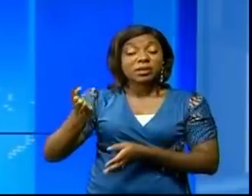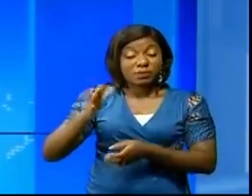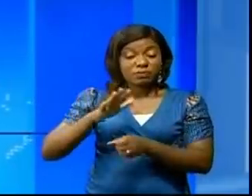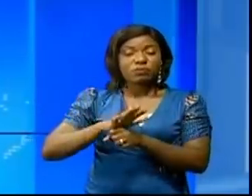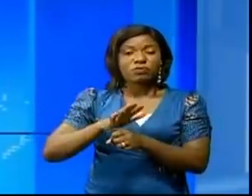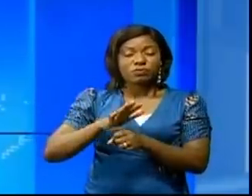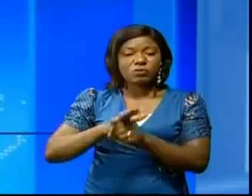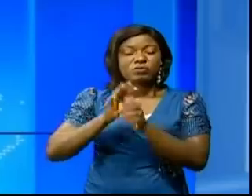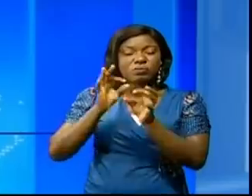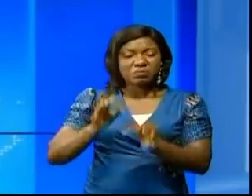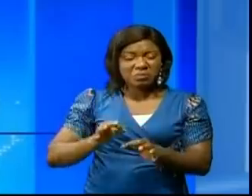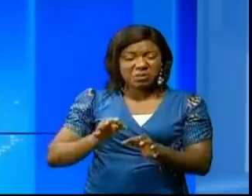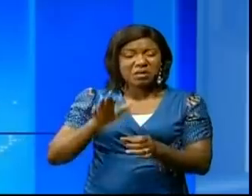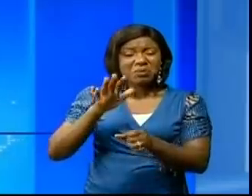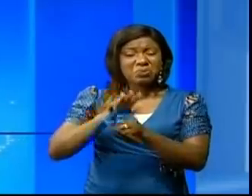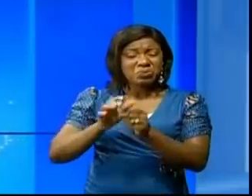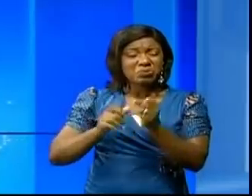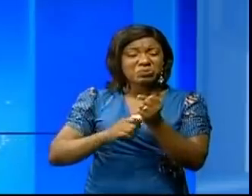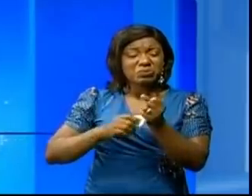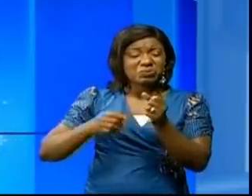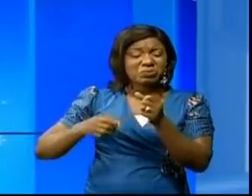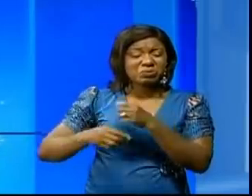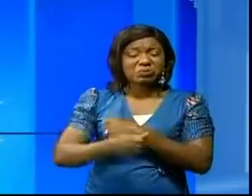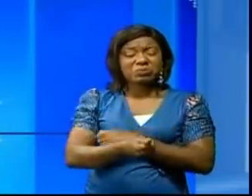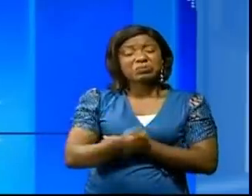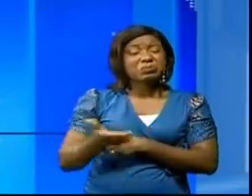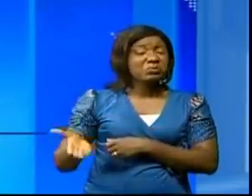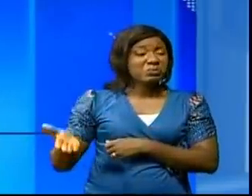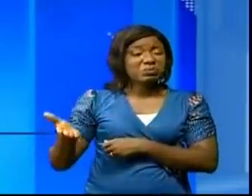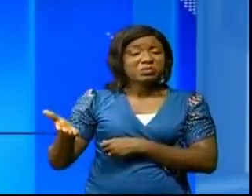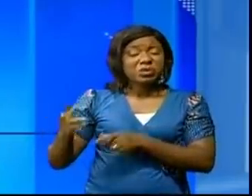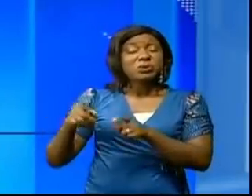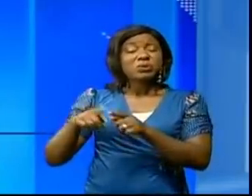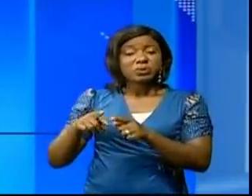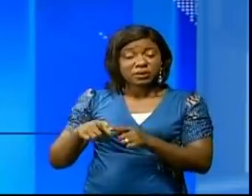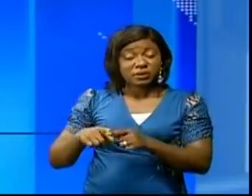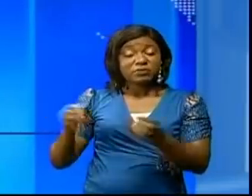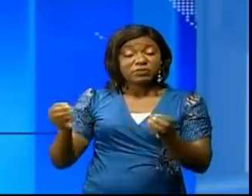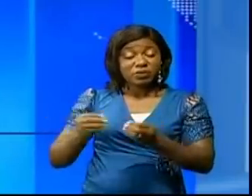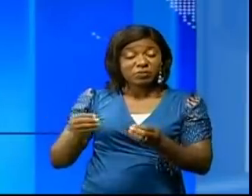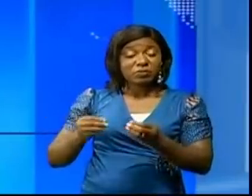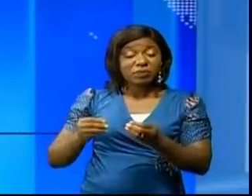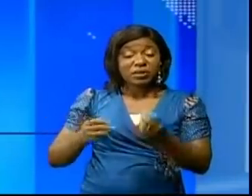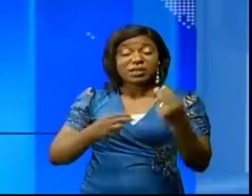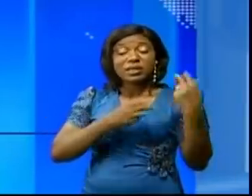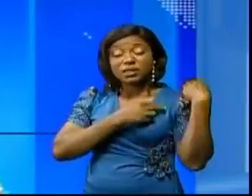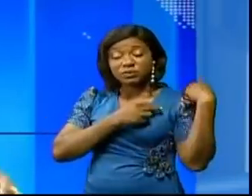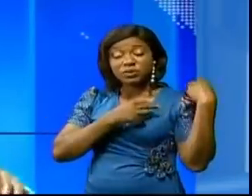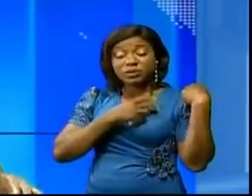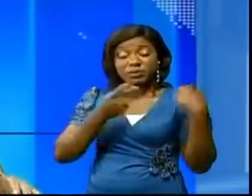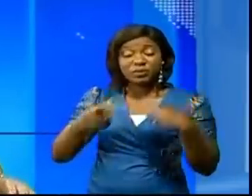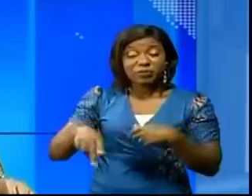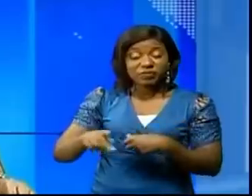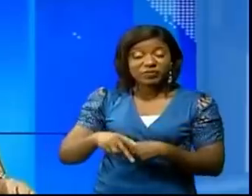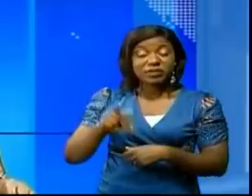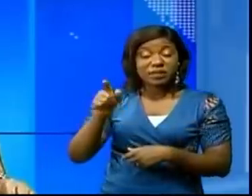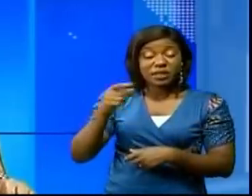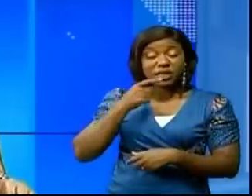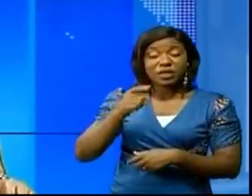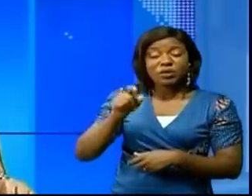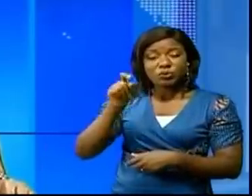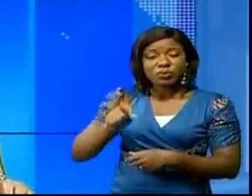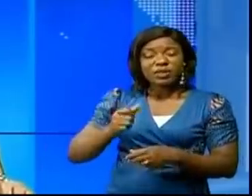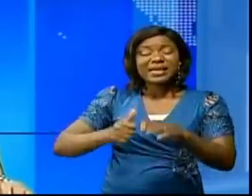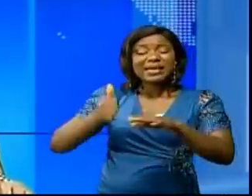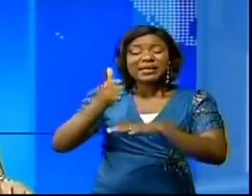personnes malhonnêtes. C'est pourquoi les autorités de services impliquées dans cette lutte et la lutte contre le terrorisme sont un